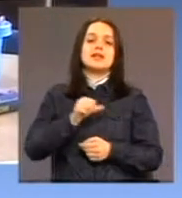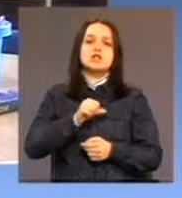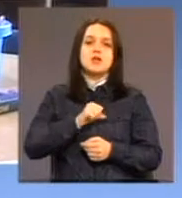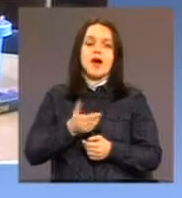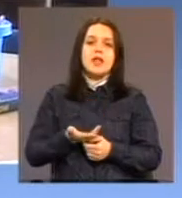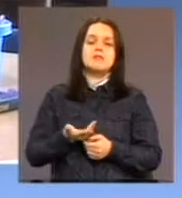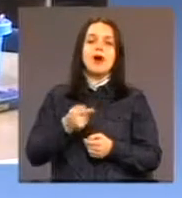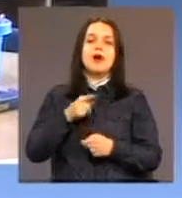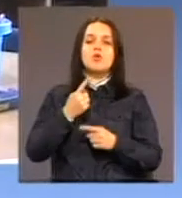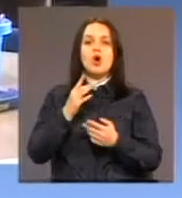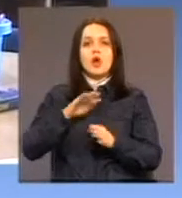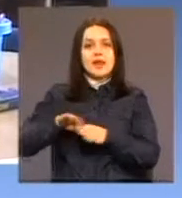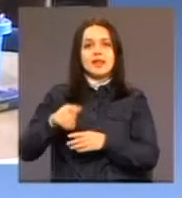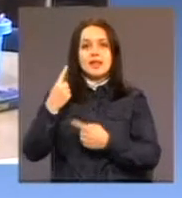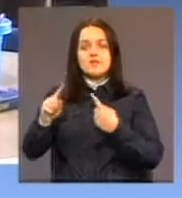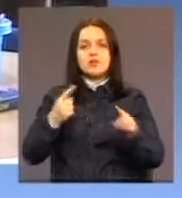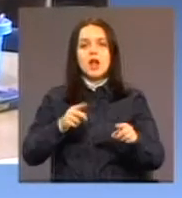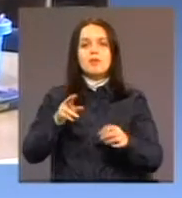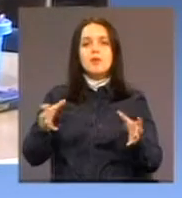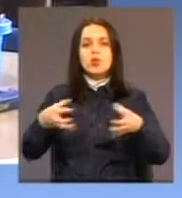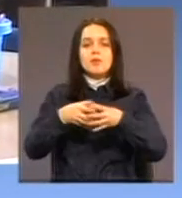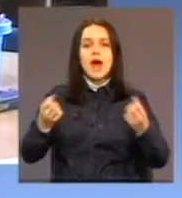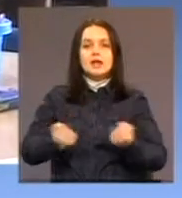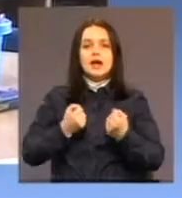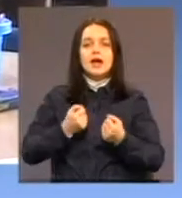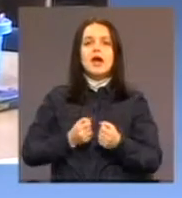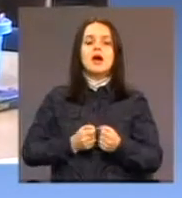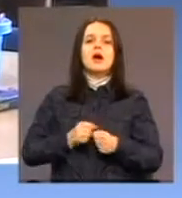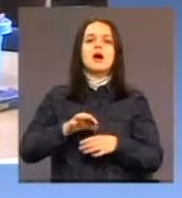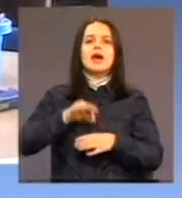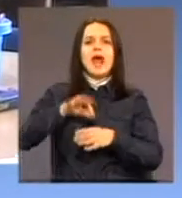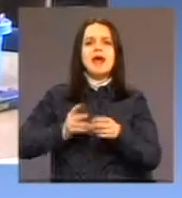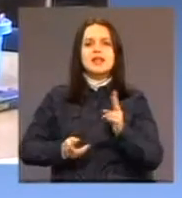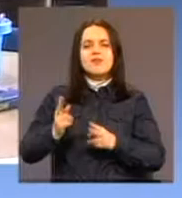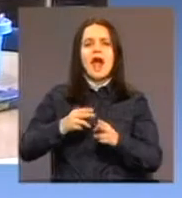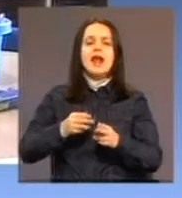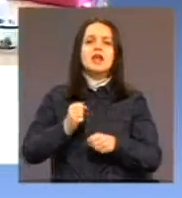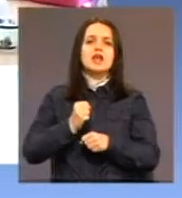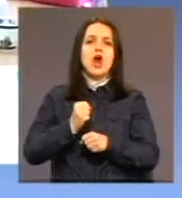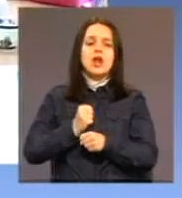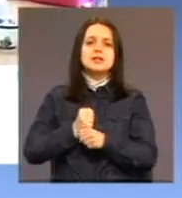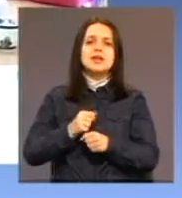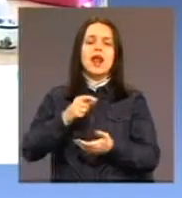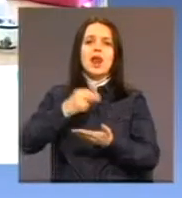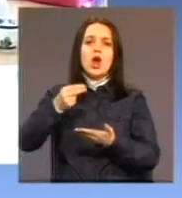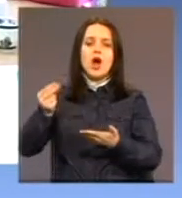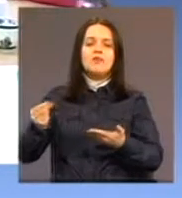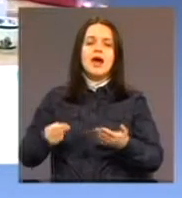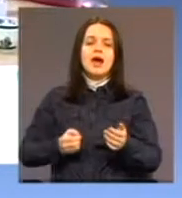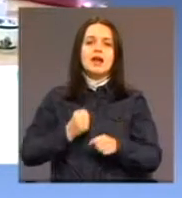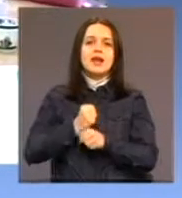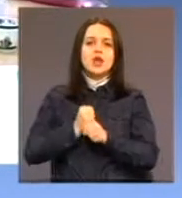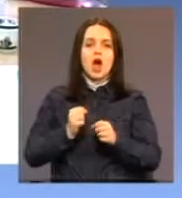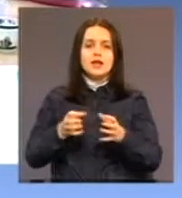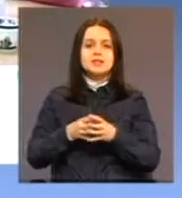imamo i grupne aktivnosti, to su kreativne radionce, likovne radionce, imamo jednom sedmično posjete u